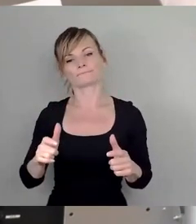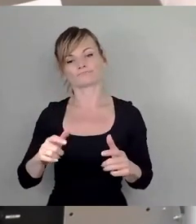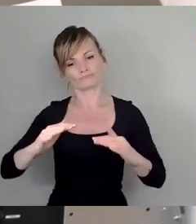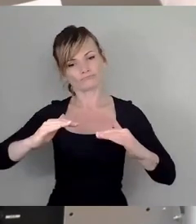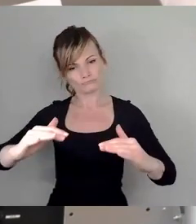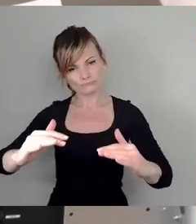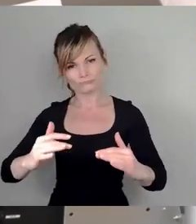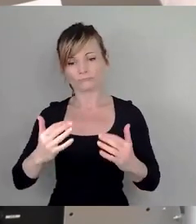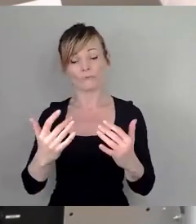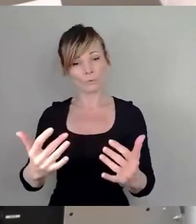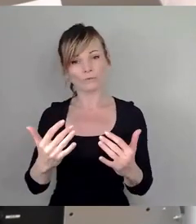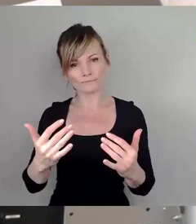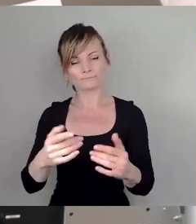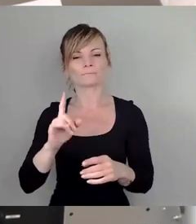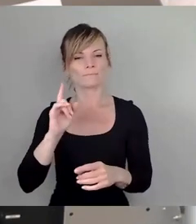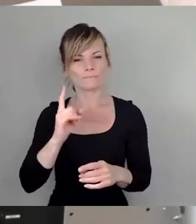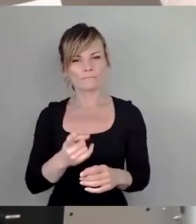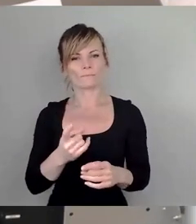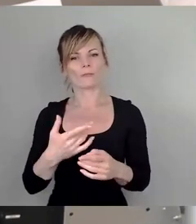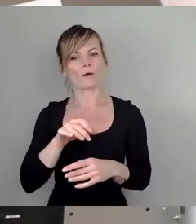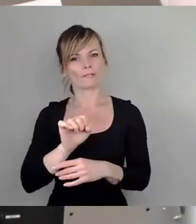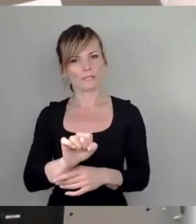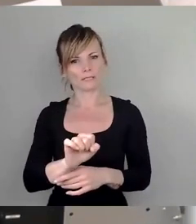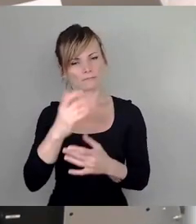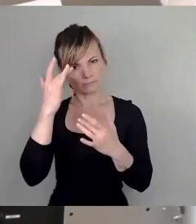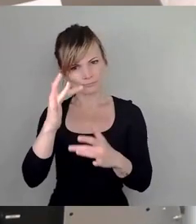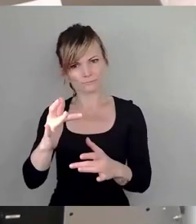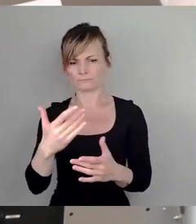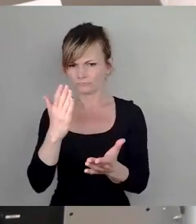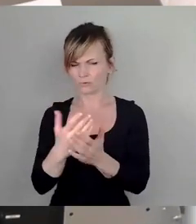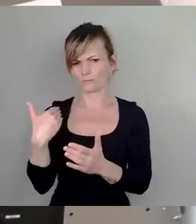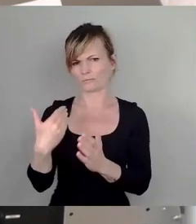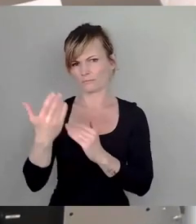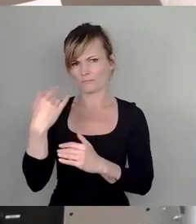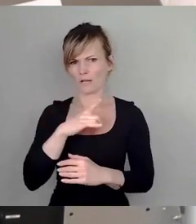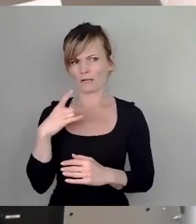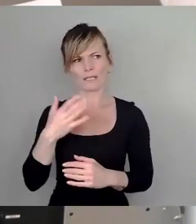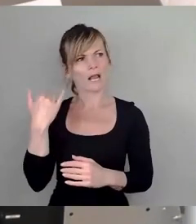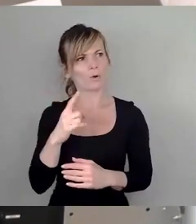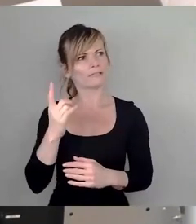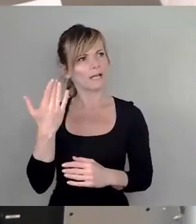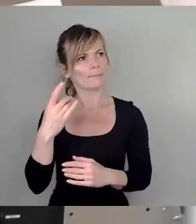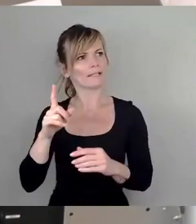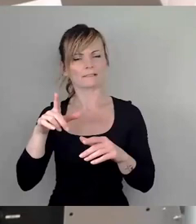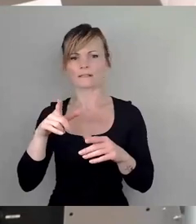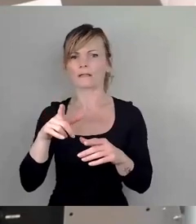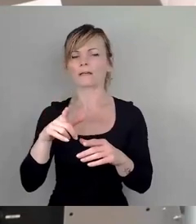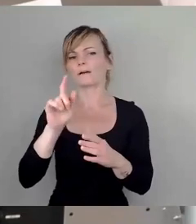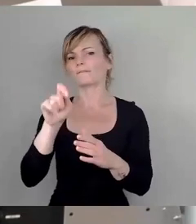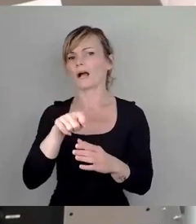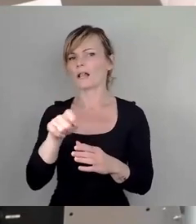Denn es war weit zu Beginn dieser Wahlperiode im Jahr 2020, glaube ich, und da haben wir, genau,